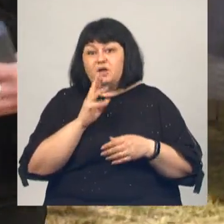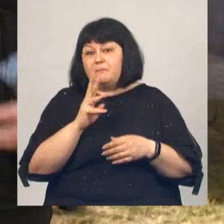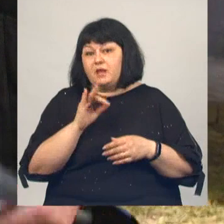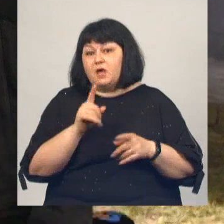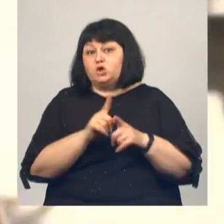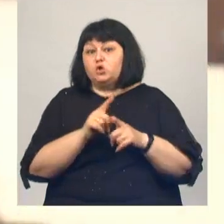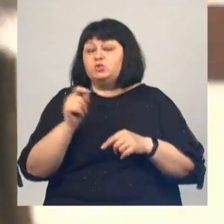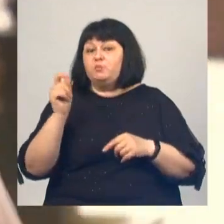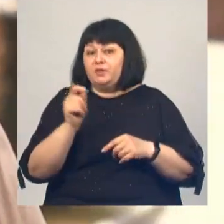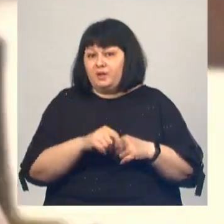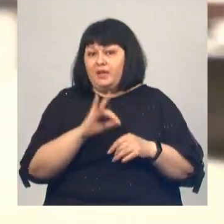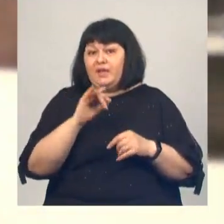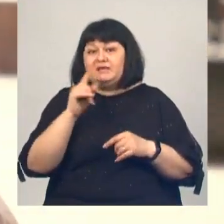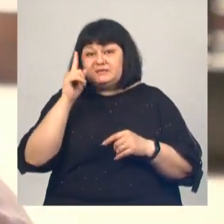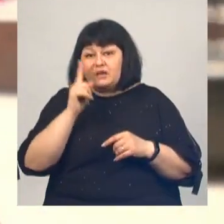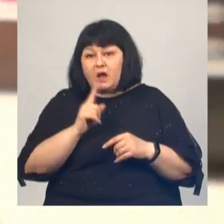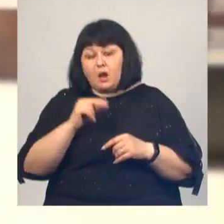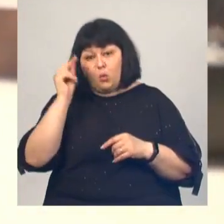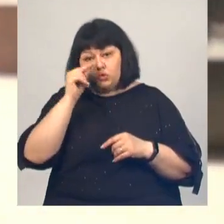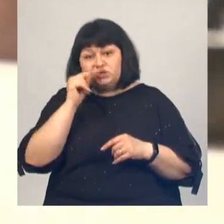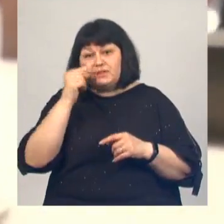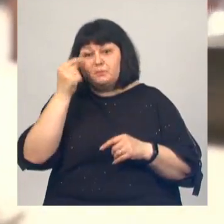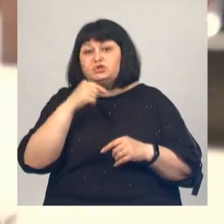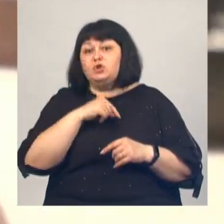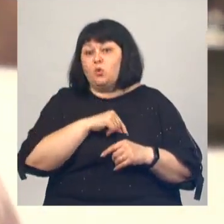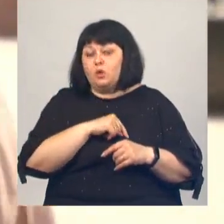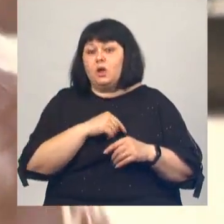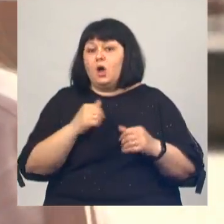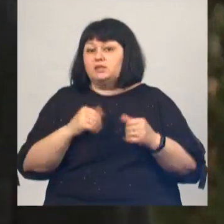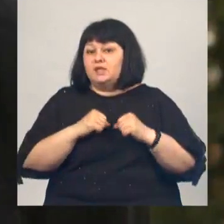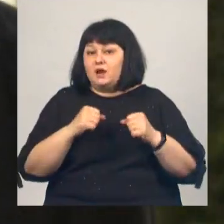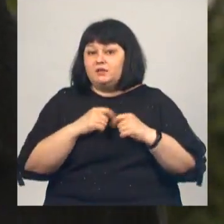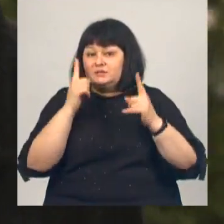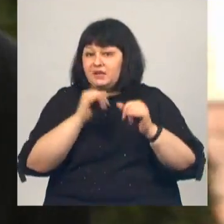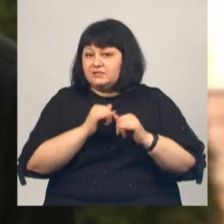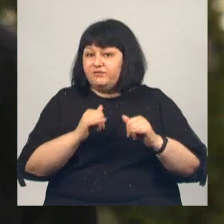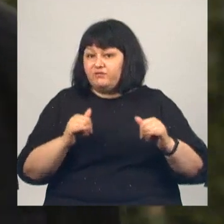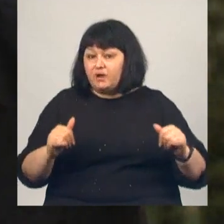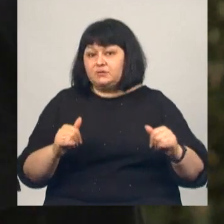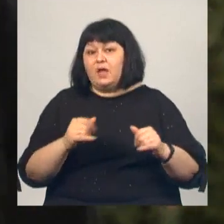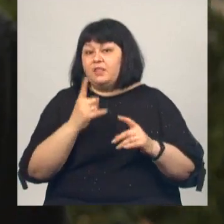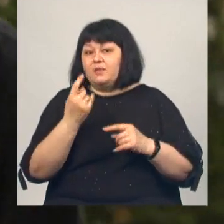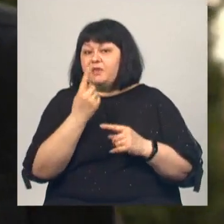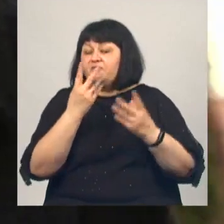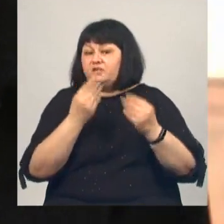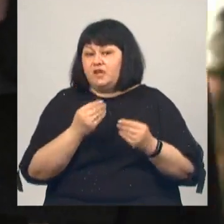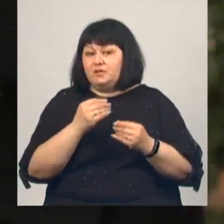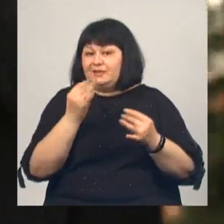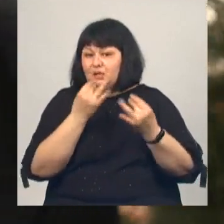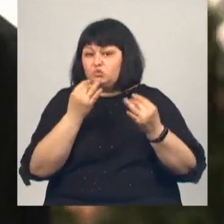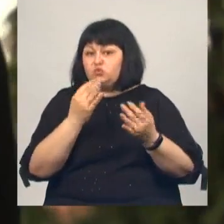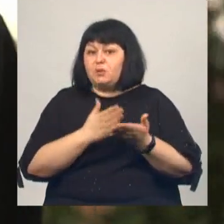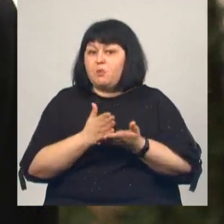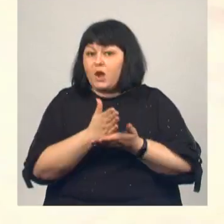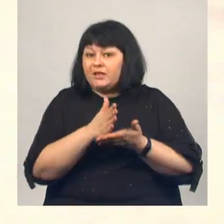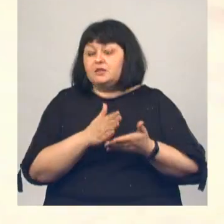Израиля. Учится в магистратуре на психолога. При этом старается всесторонне развиваться. Не первый день интересуется политикой, а потому понимает в происходящем